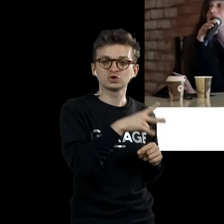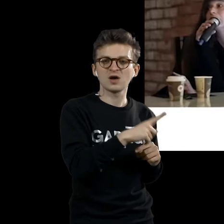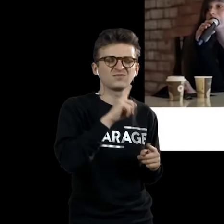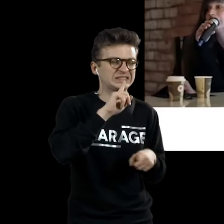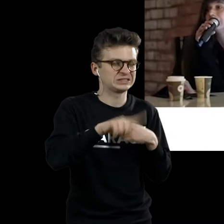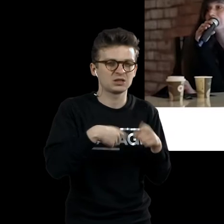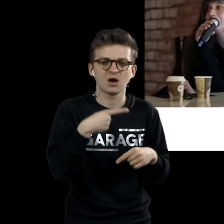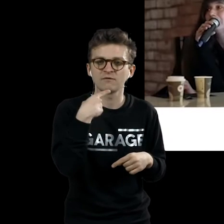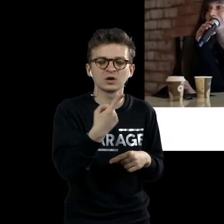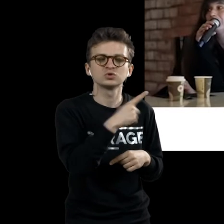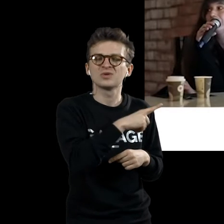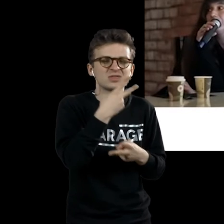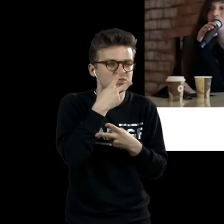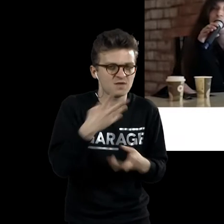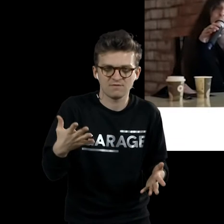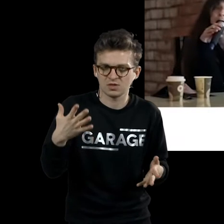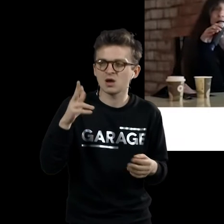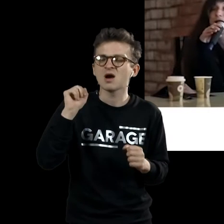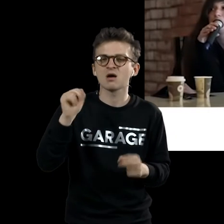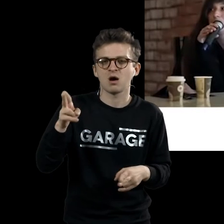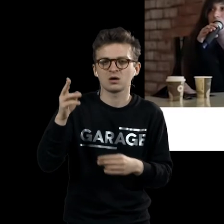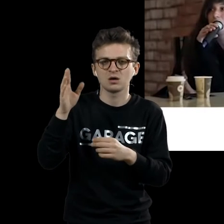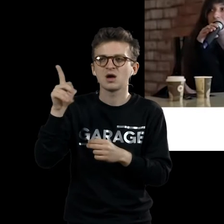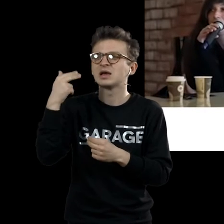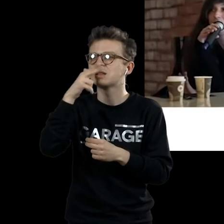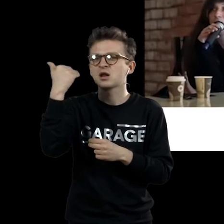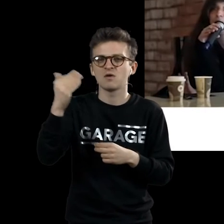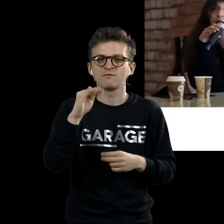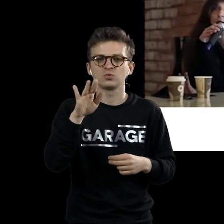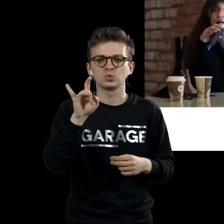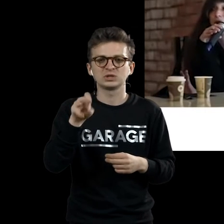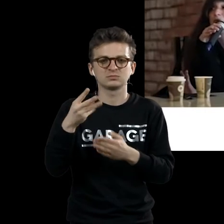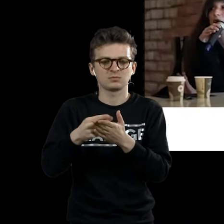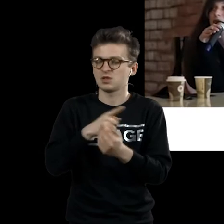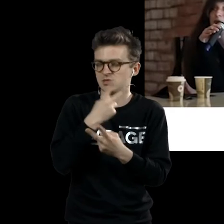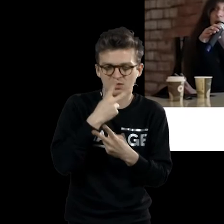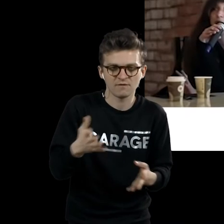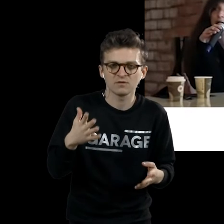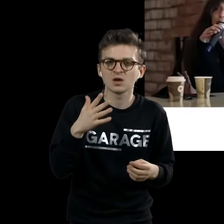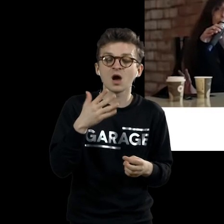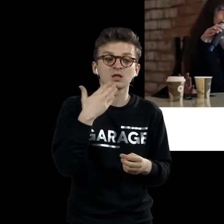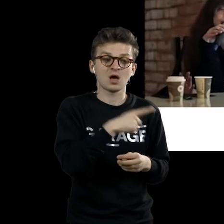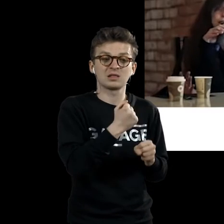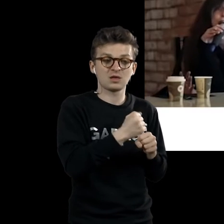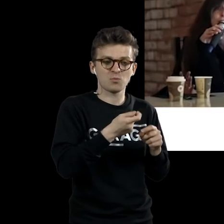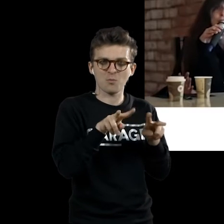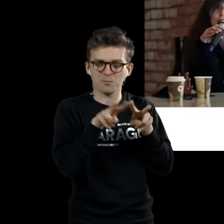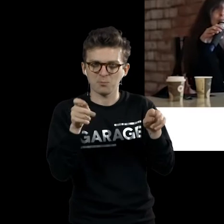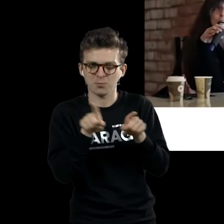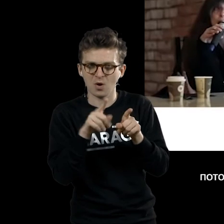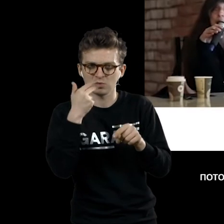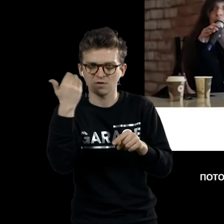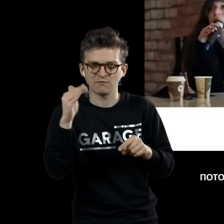он не видел итальянских футуристов, когда он делал эту свою работу, достаточно близкую по языку и по художественной задаче.